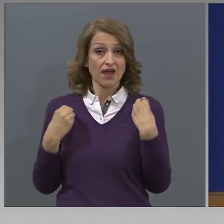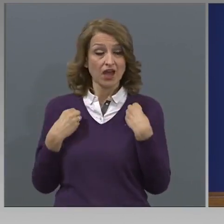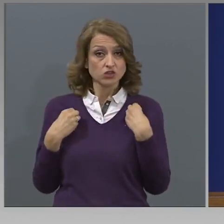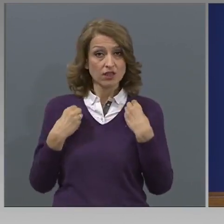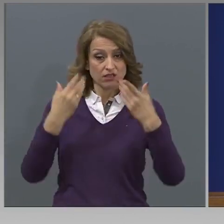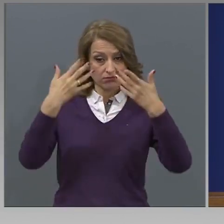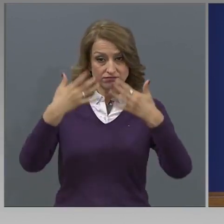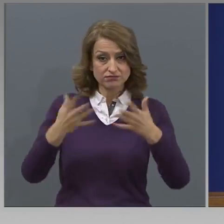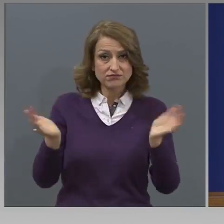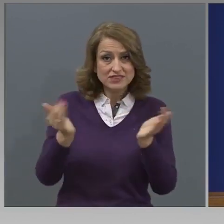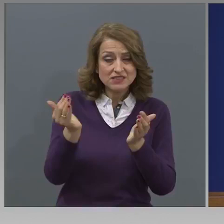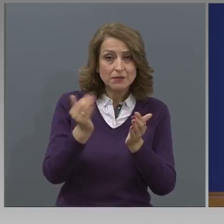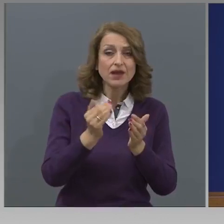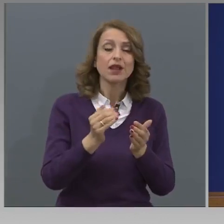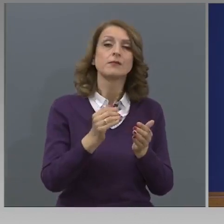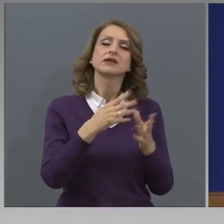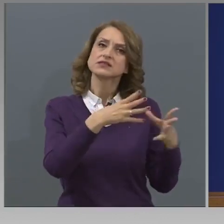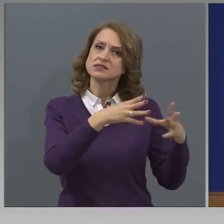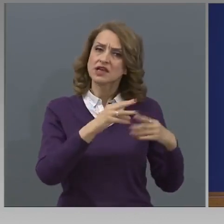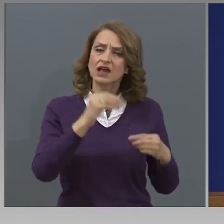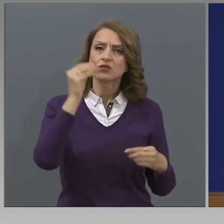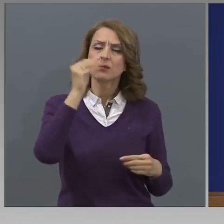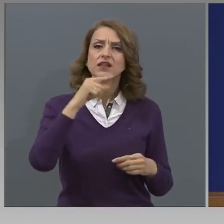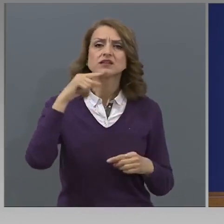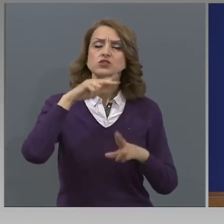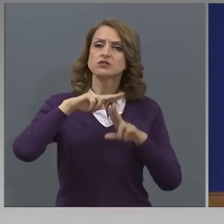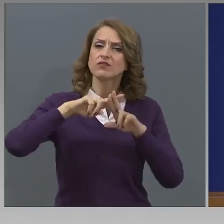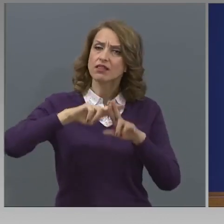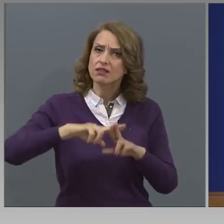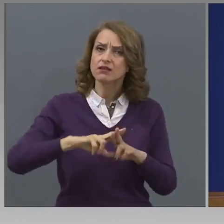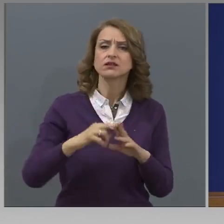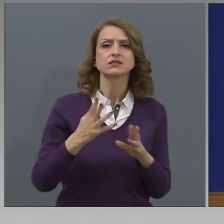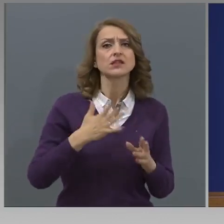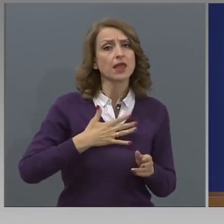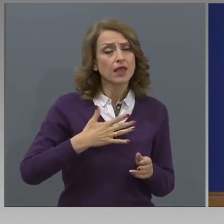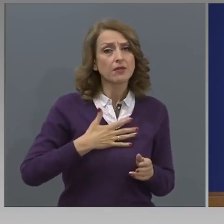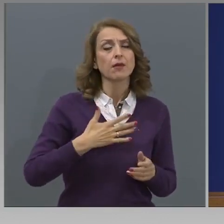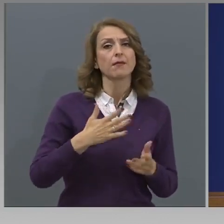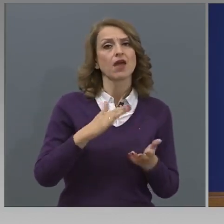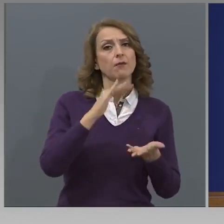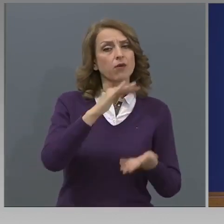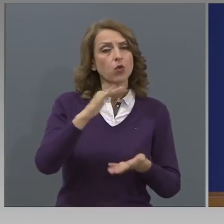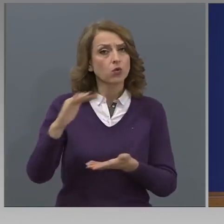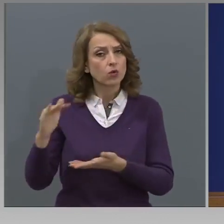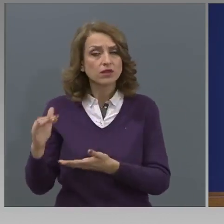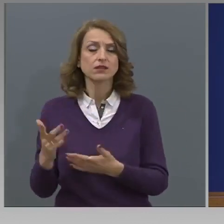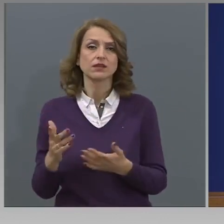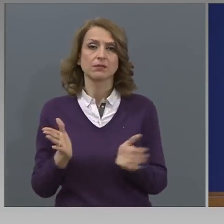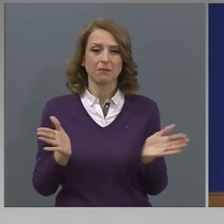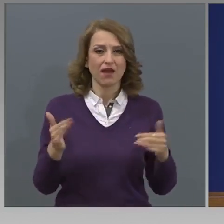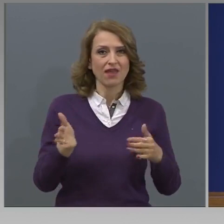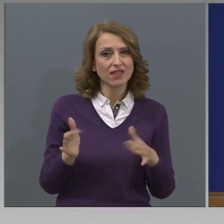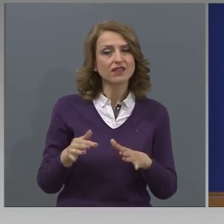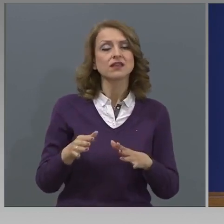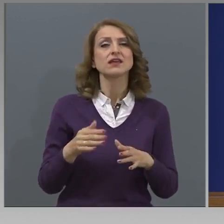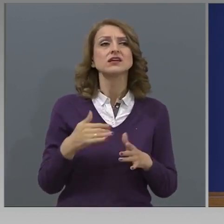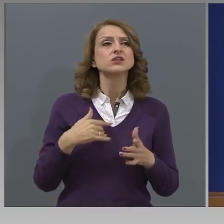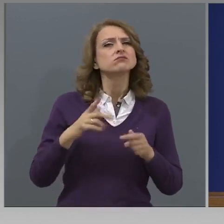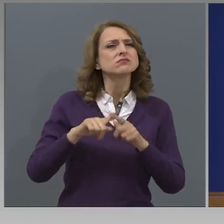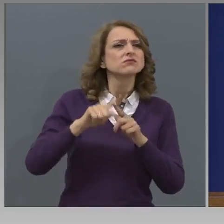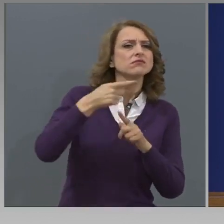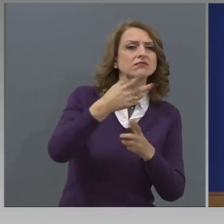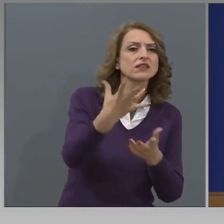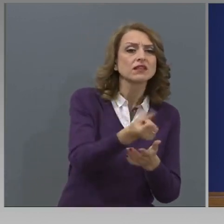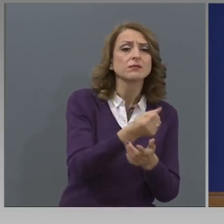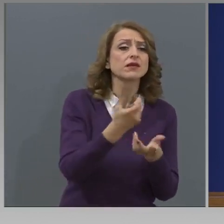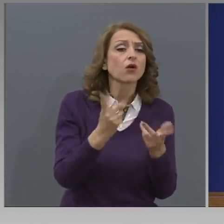осигурили заедно с Българския червен кръст хранителни продукти и ще направим нужното и възможното да достигнем и до тях,